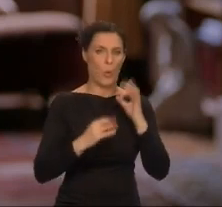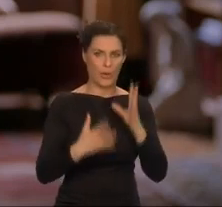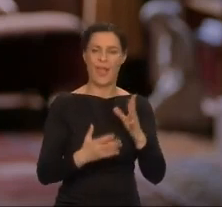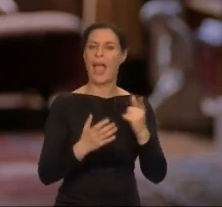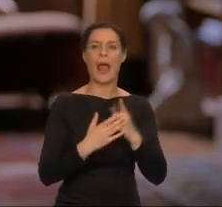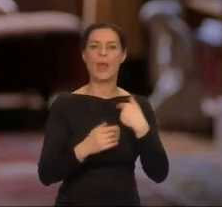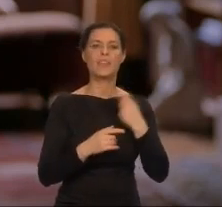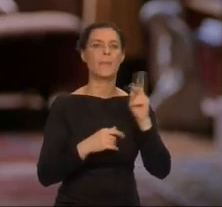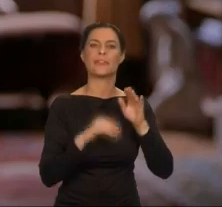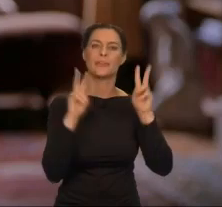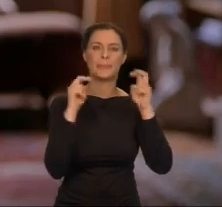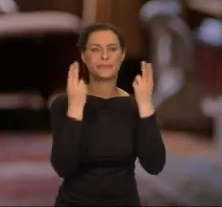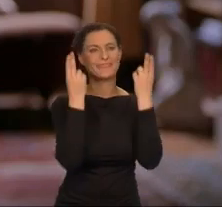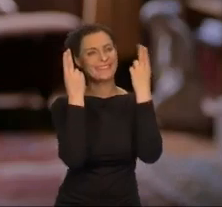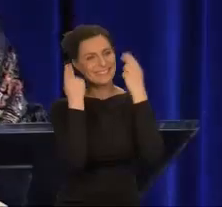takiego.